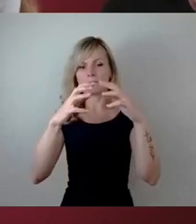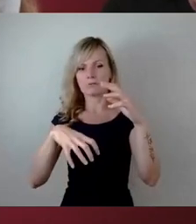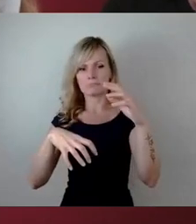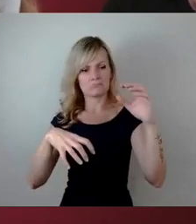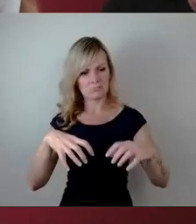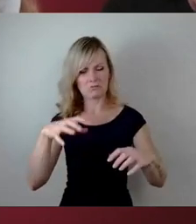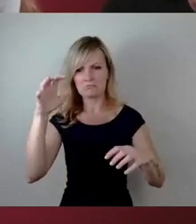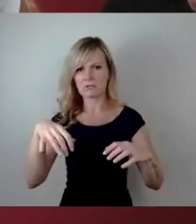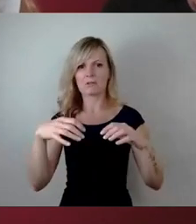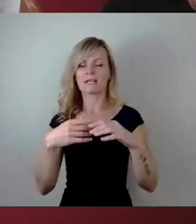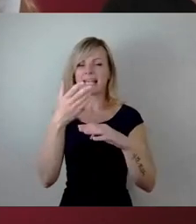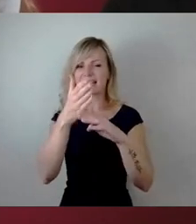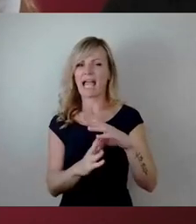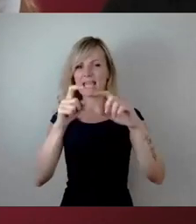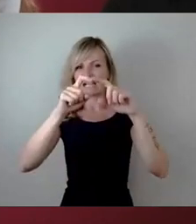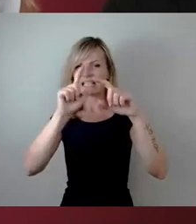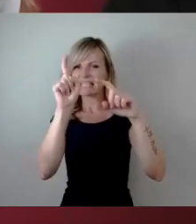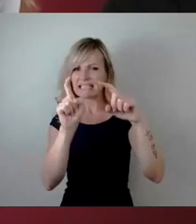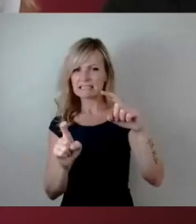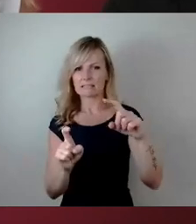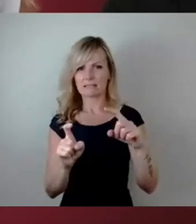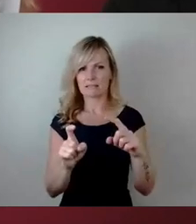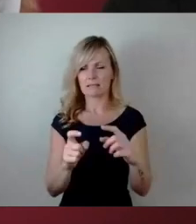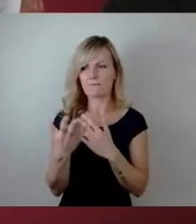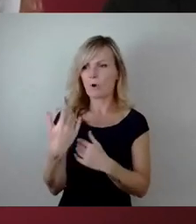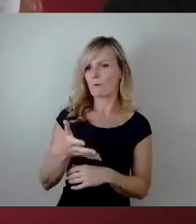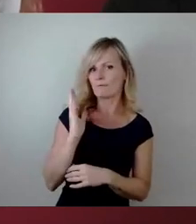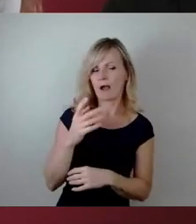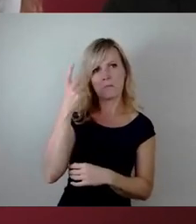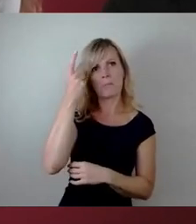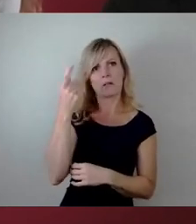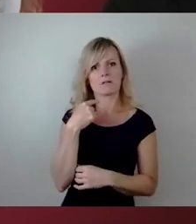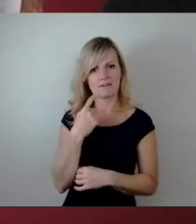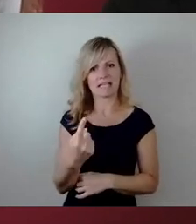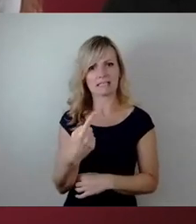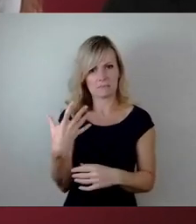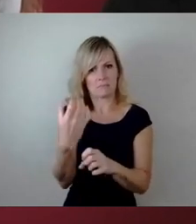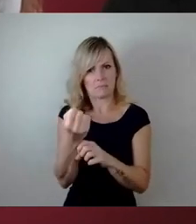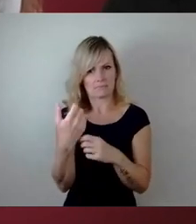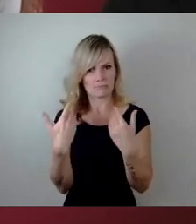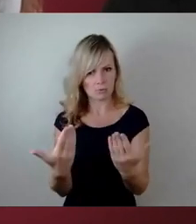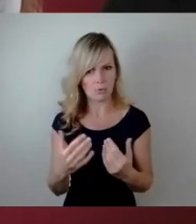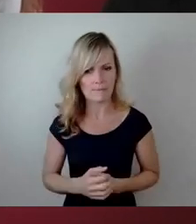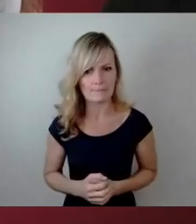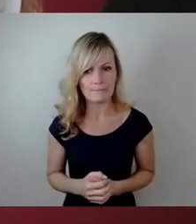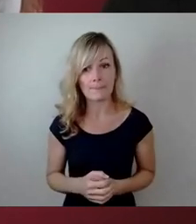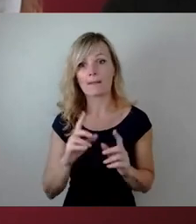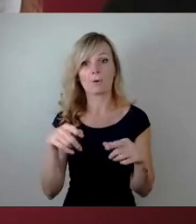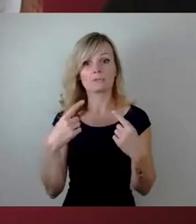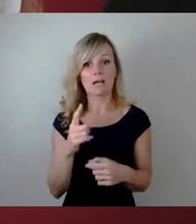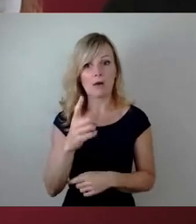wir uns noch daran erinnern, die Dinge, die vor fünf Jahren da festgestellt wurden. Und dann haben wir natürlich auch das Problem,